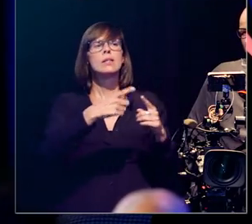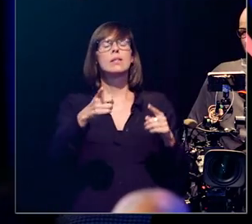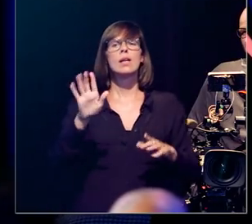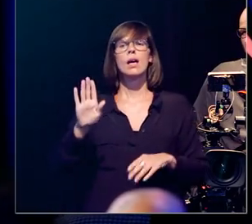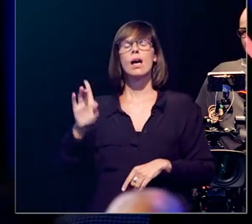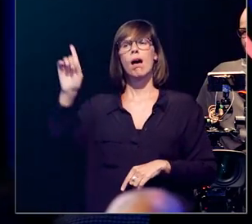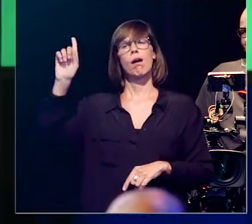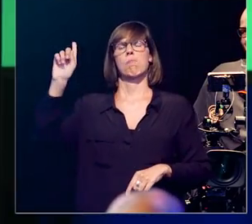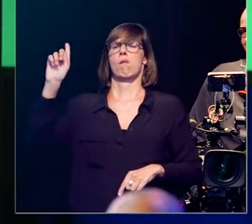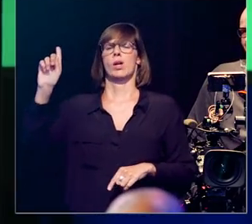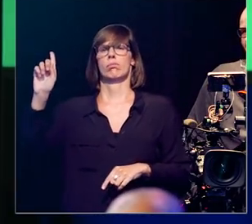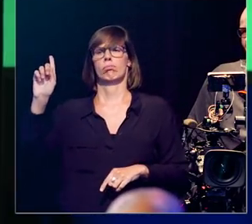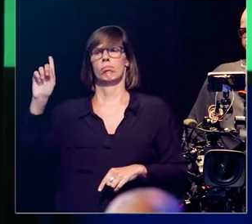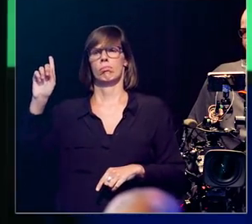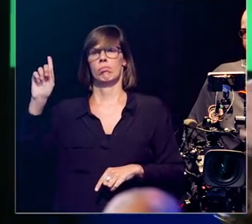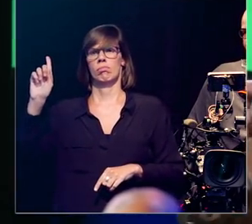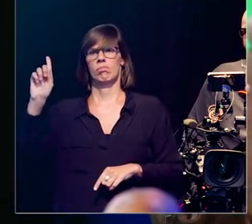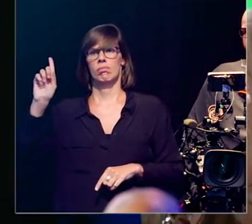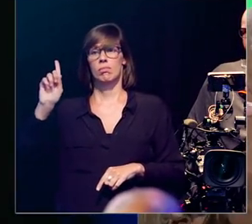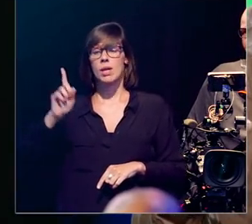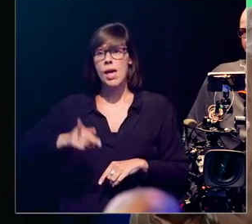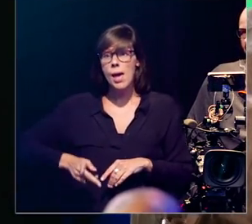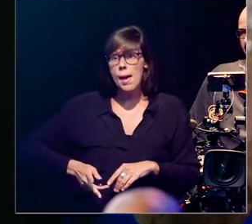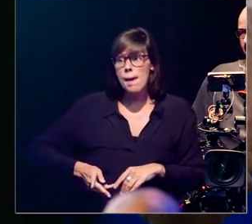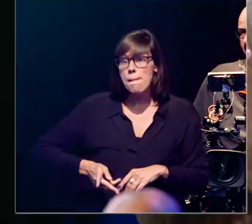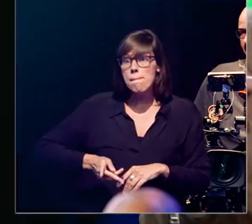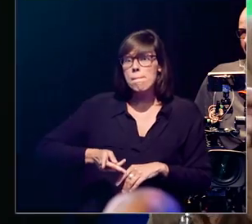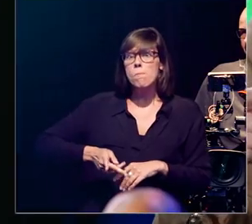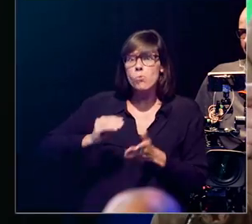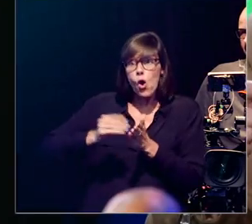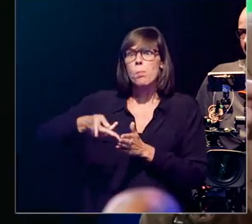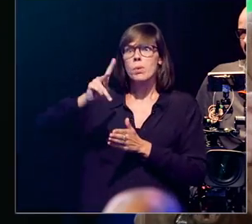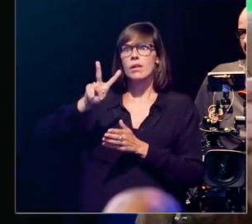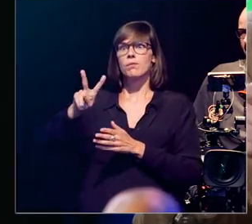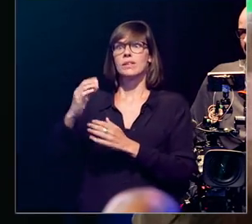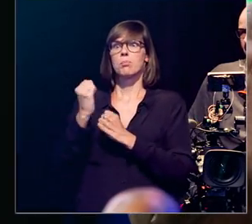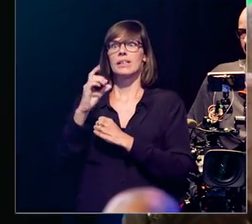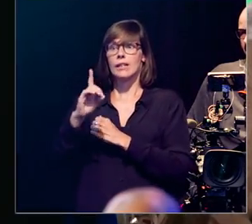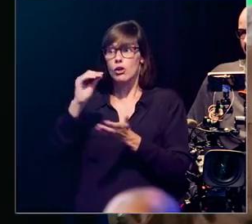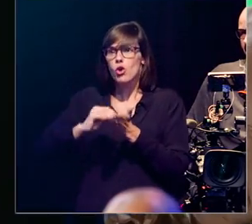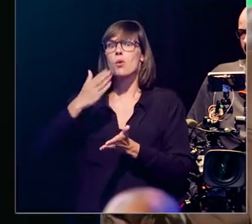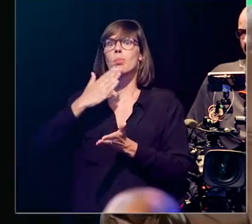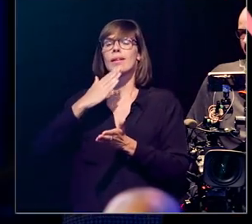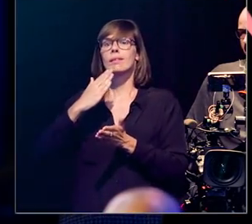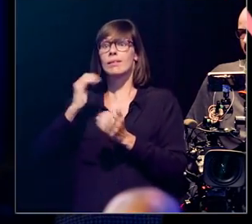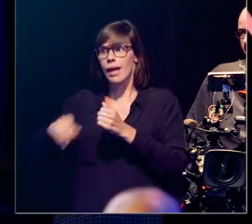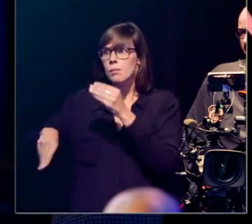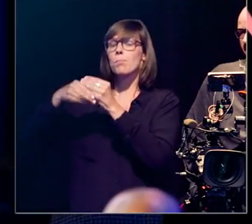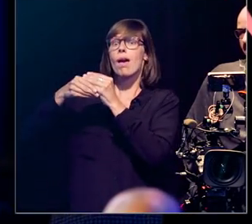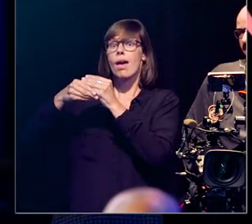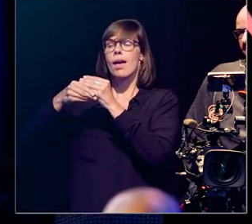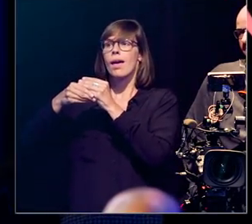zullen zeggen... wacht eens, hier... Is meer vitamine D dan niet nog beter? Kan ik extra supplementen nemen?